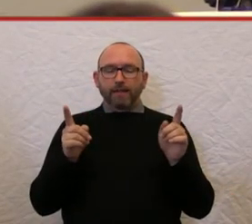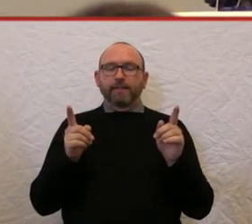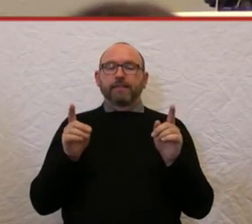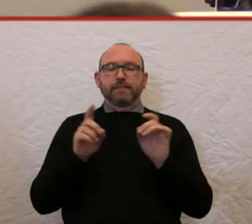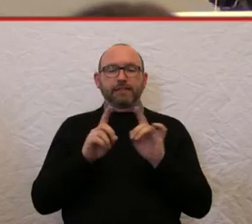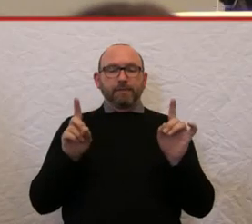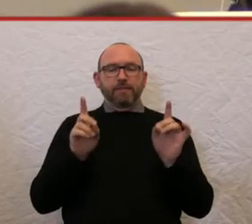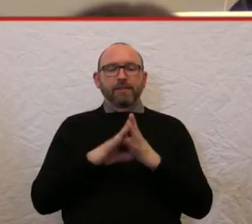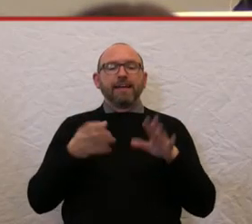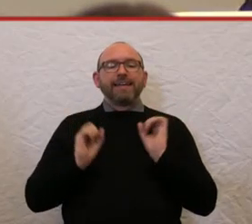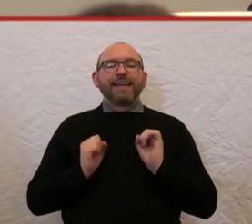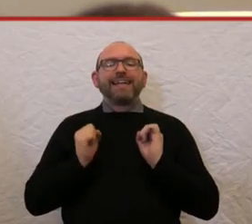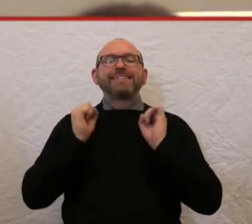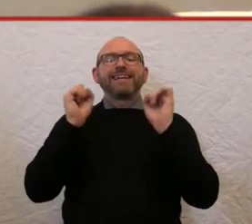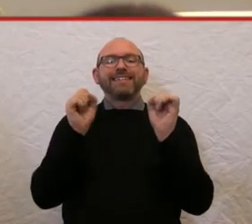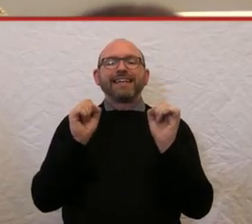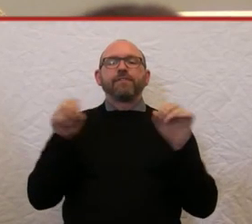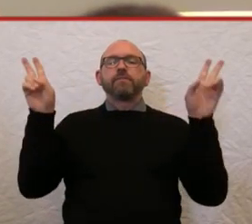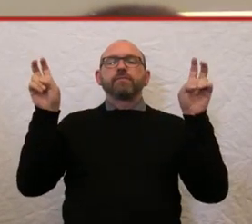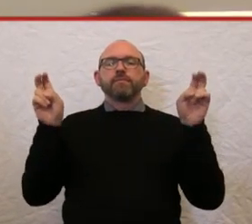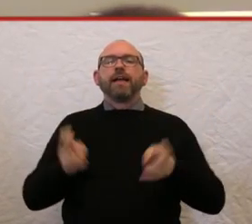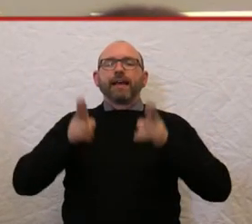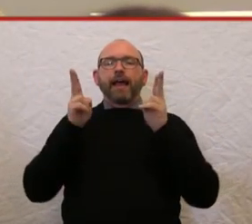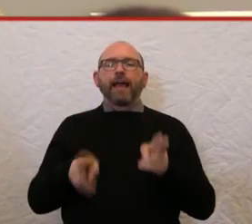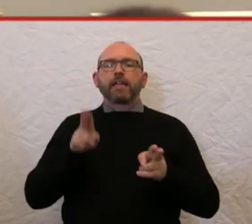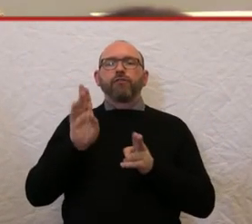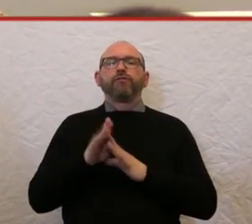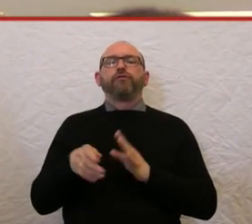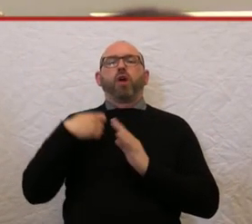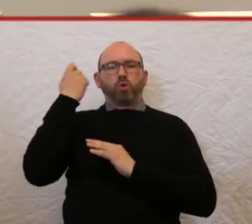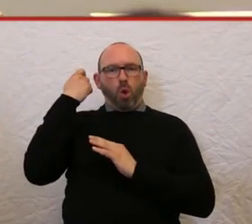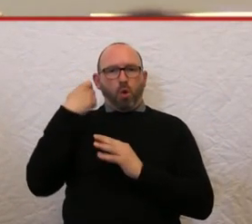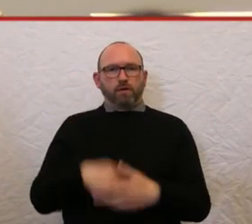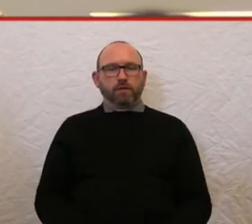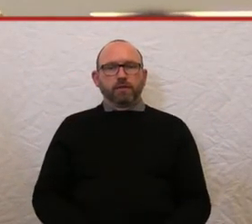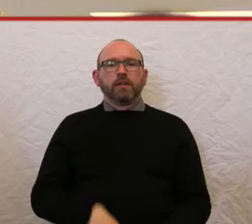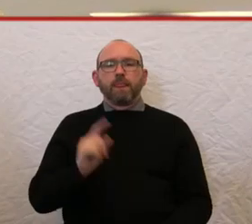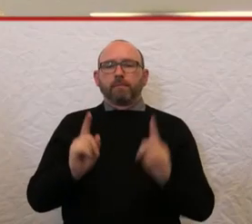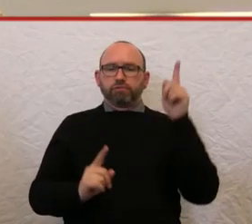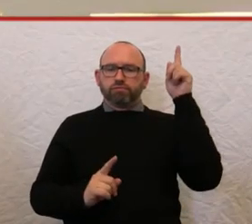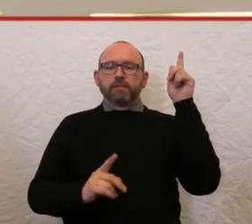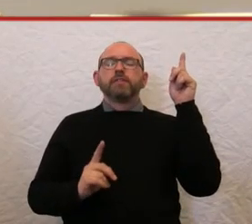die Initiative Recht auf Klo. Da geht es darum, dass man auf Interkontinentalflügen, das ist hier so ein